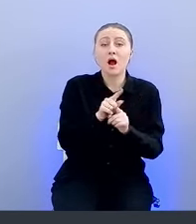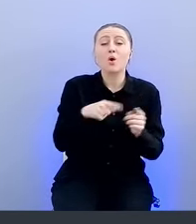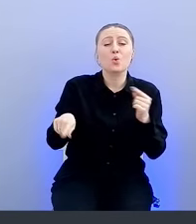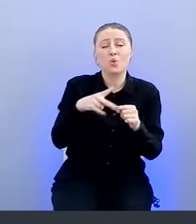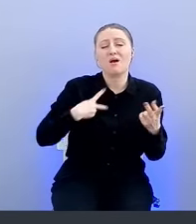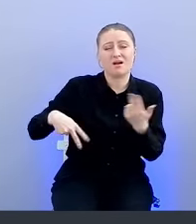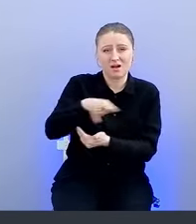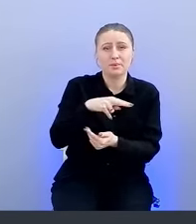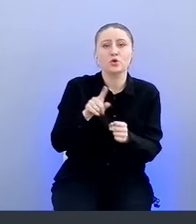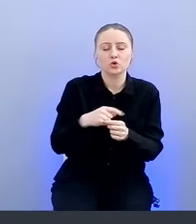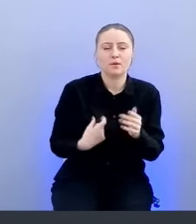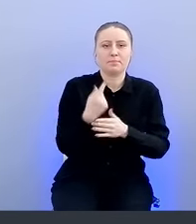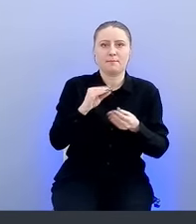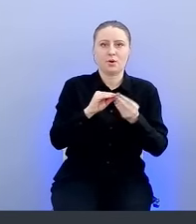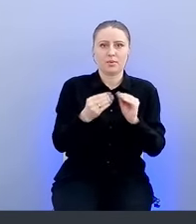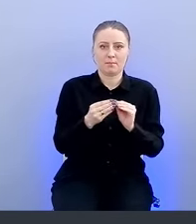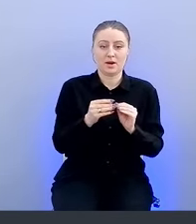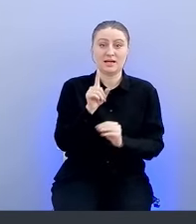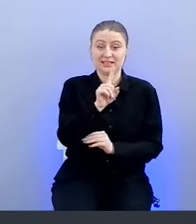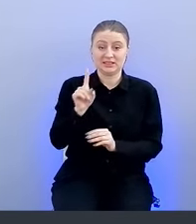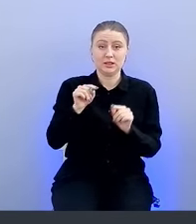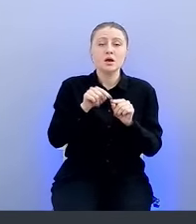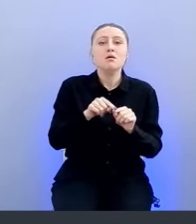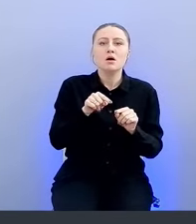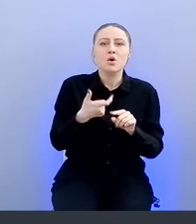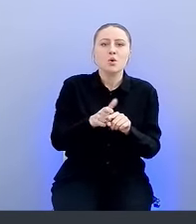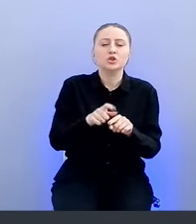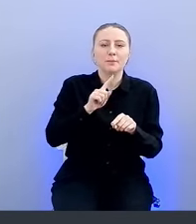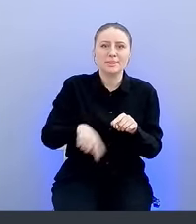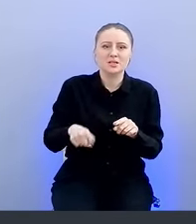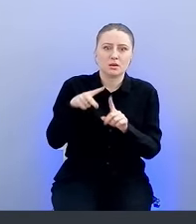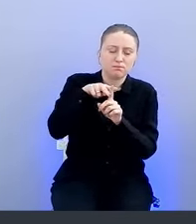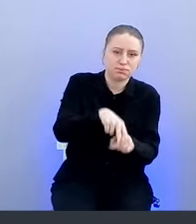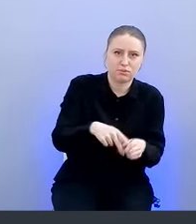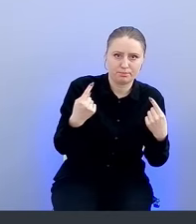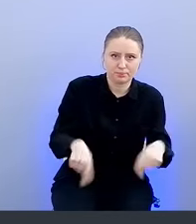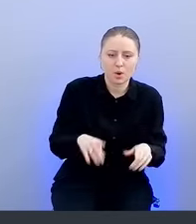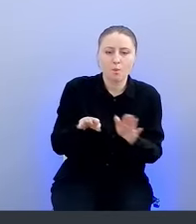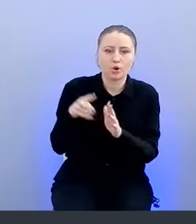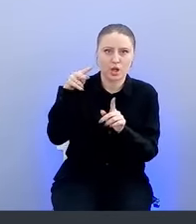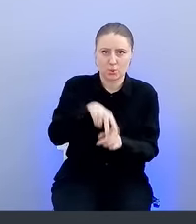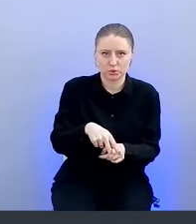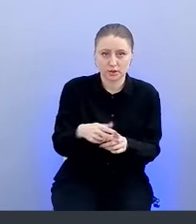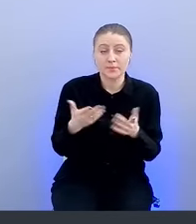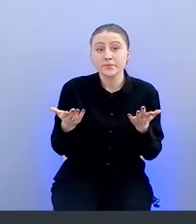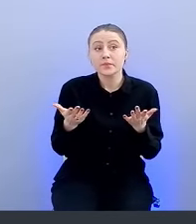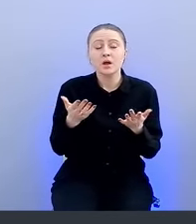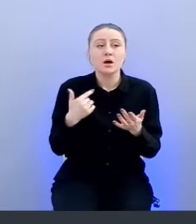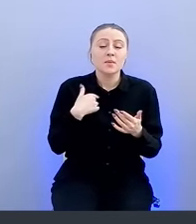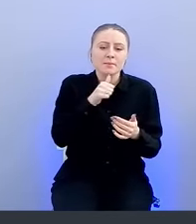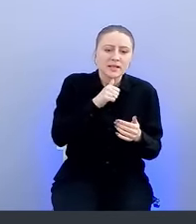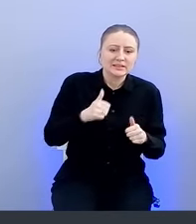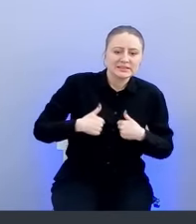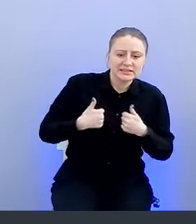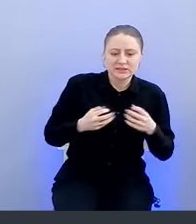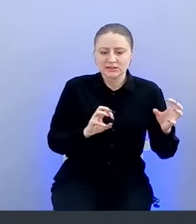случилась проблема. Doge очень быстро умирает под нагрузкой, да, то есть мы как ни старались,